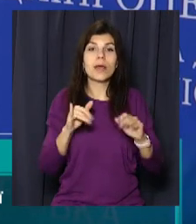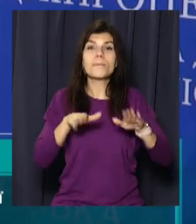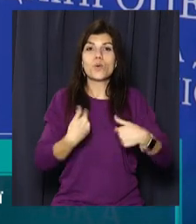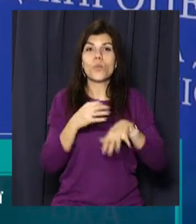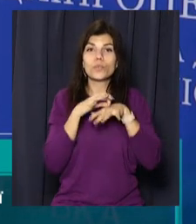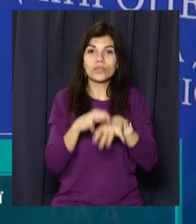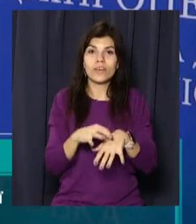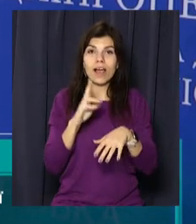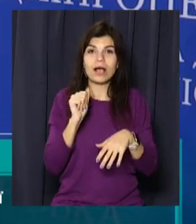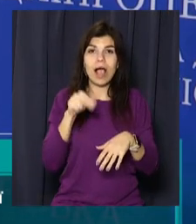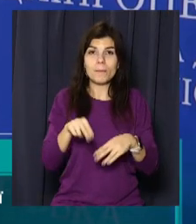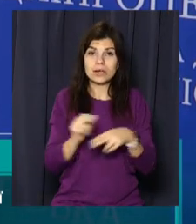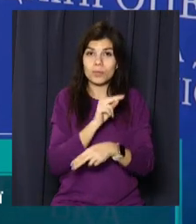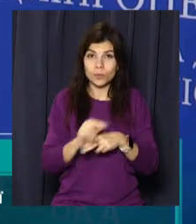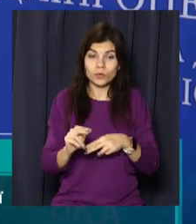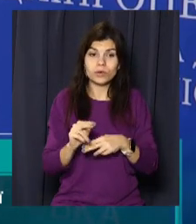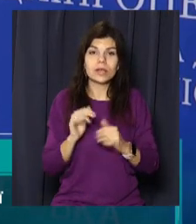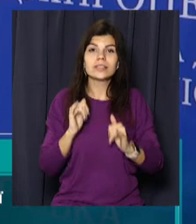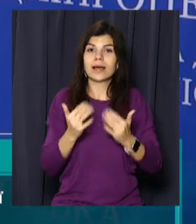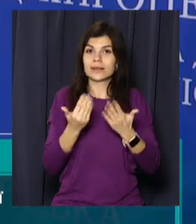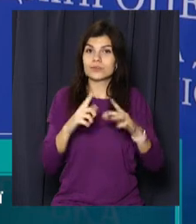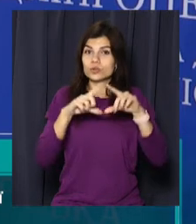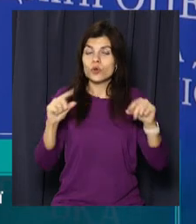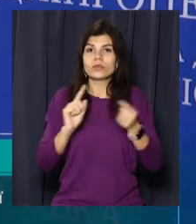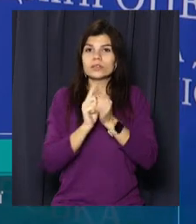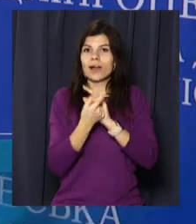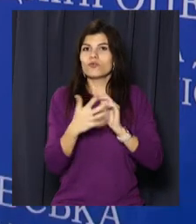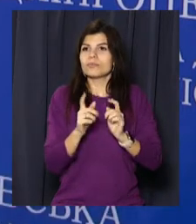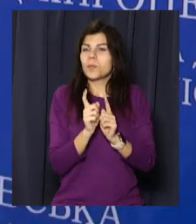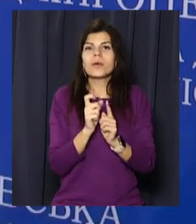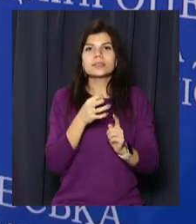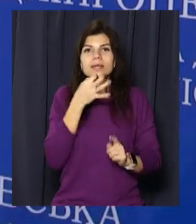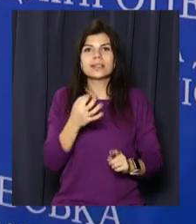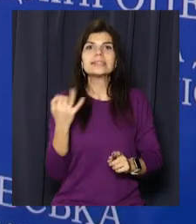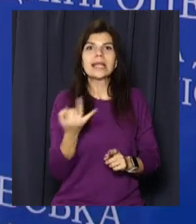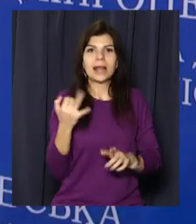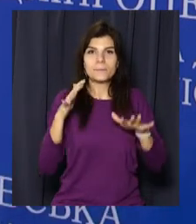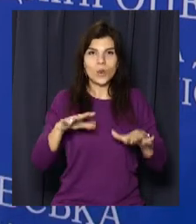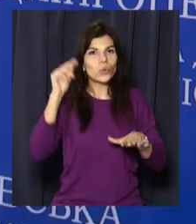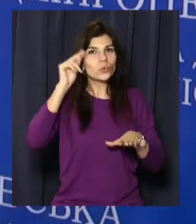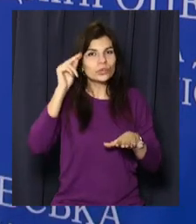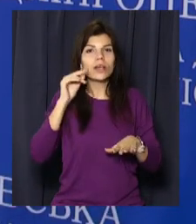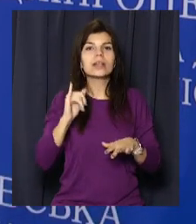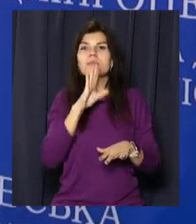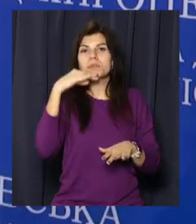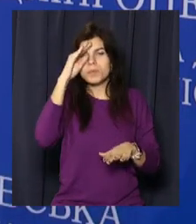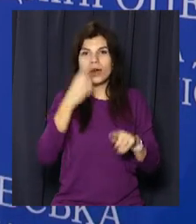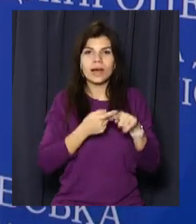проведеного капітального ремонту для них школа стала цікавим учбовим простіром. Для батьків це